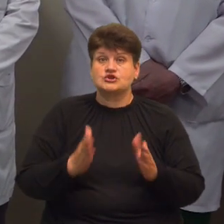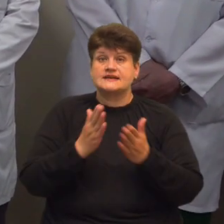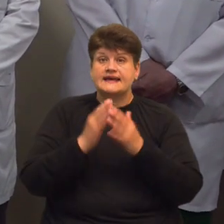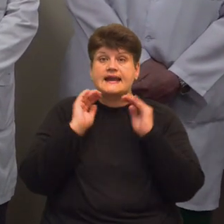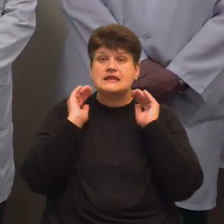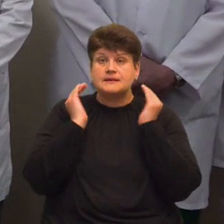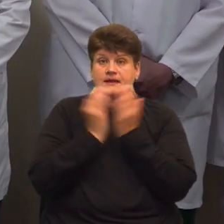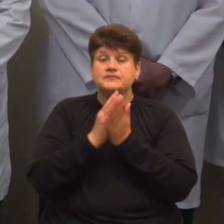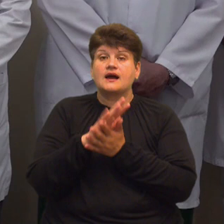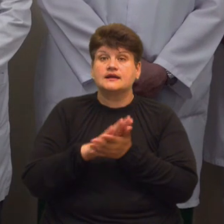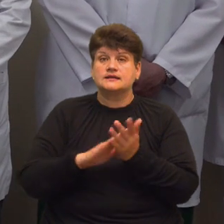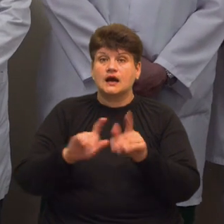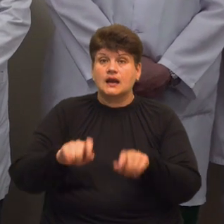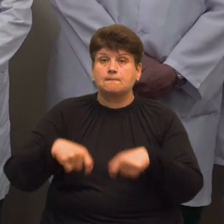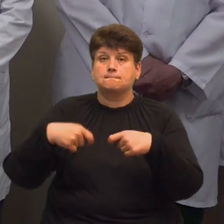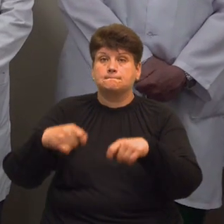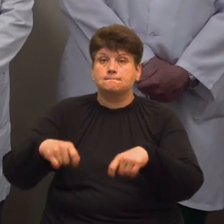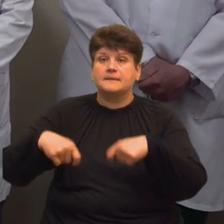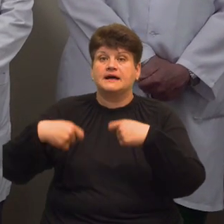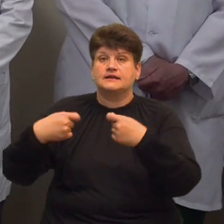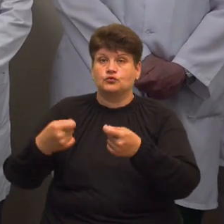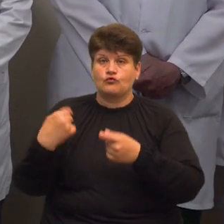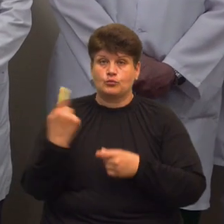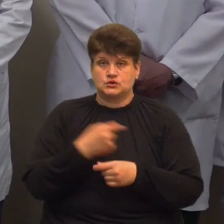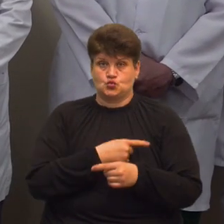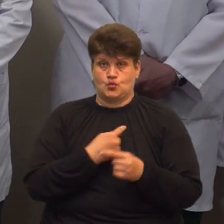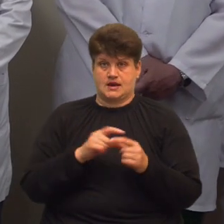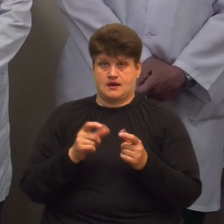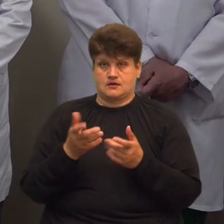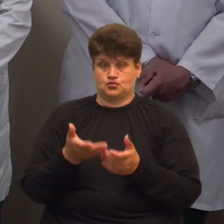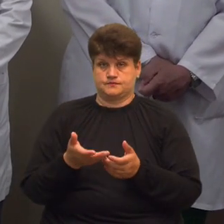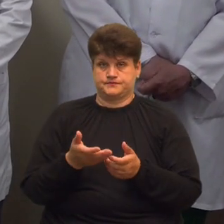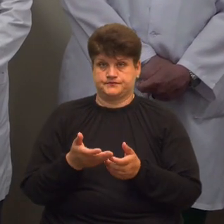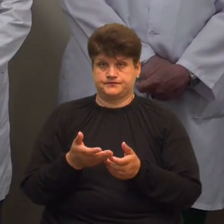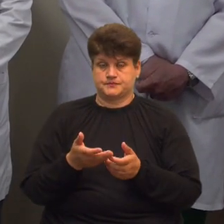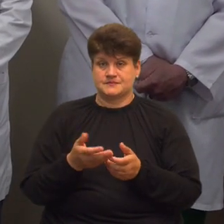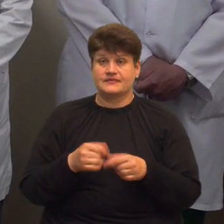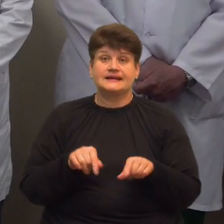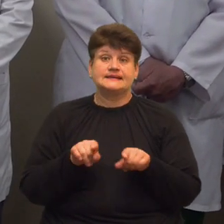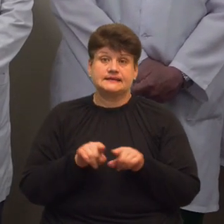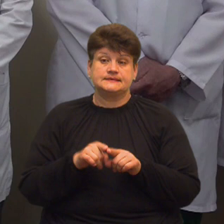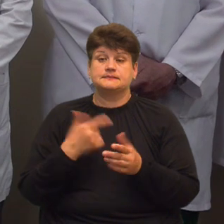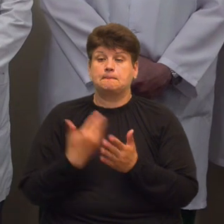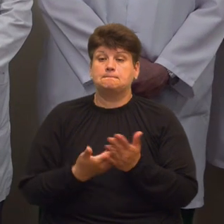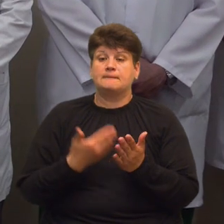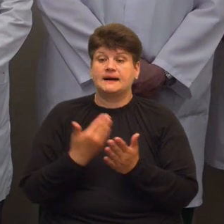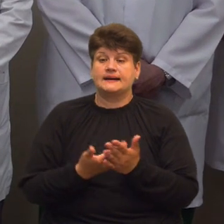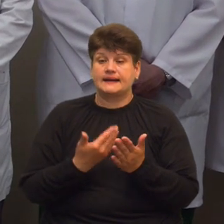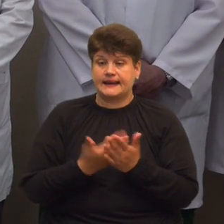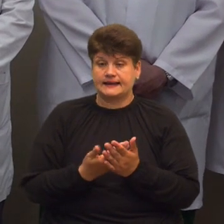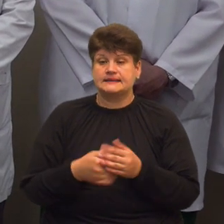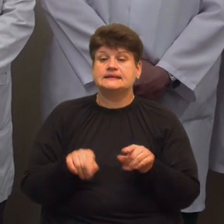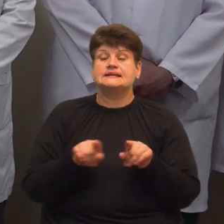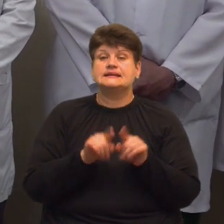передають по етапам по обласну лікарню. Такий макет такої клініки